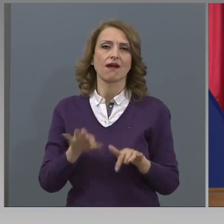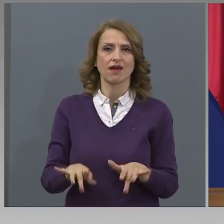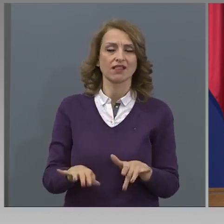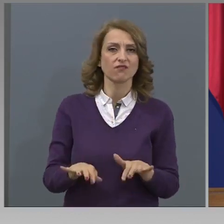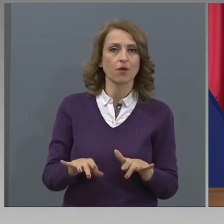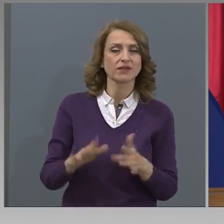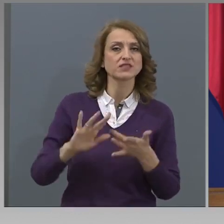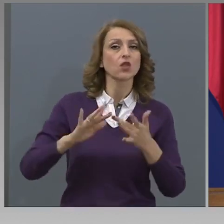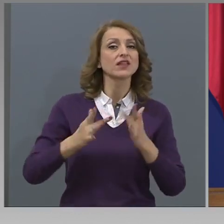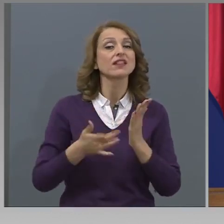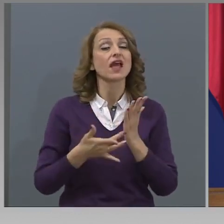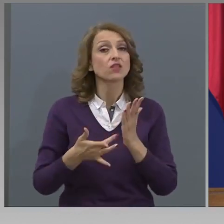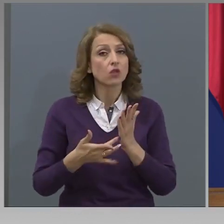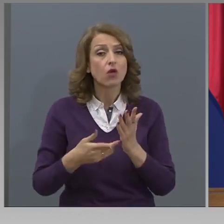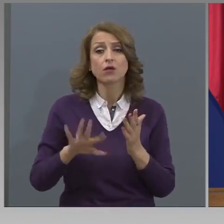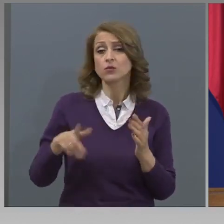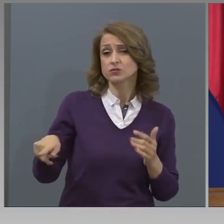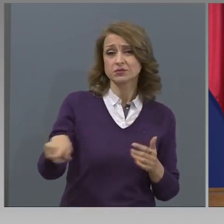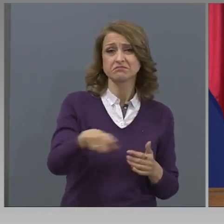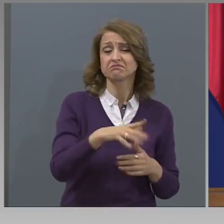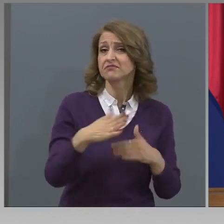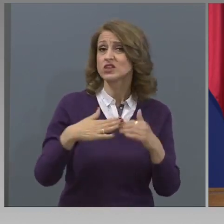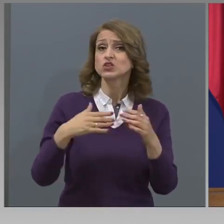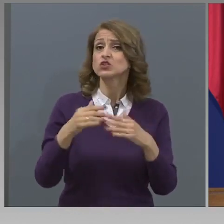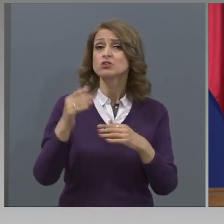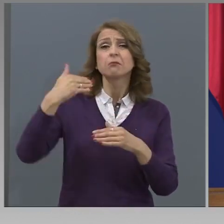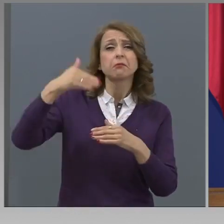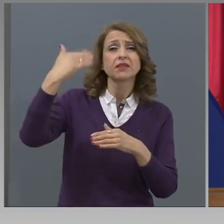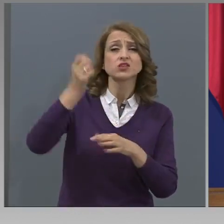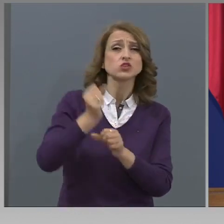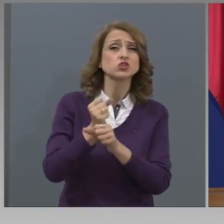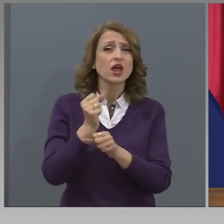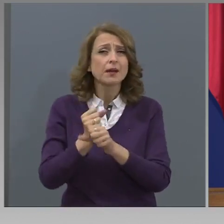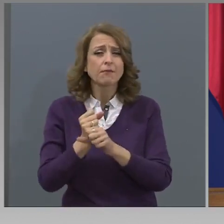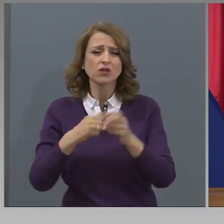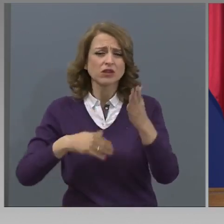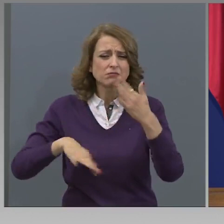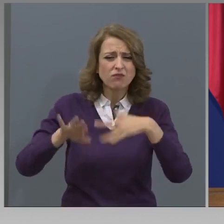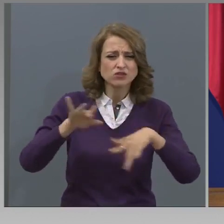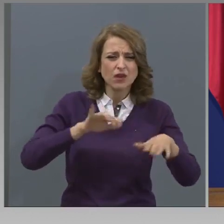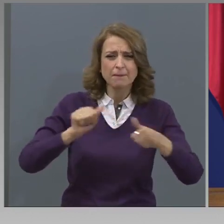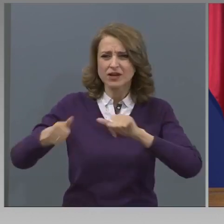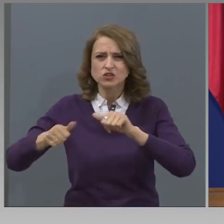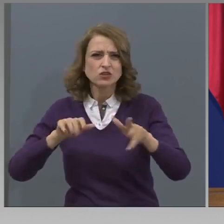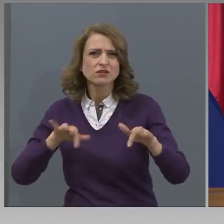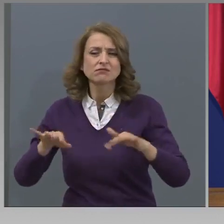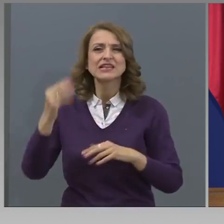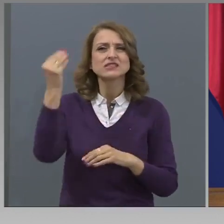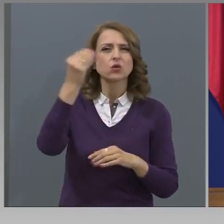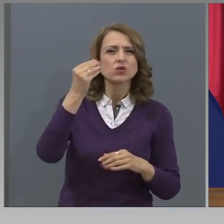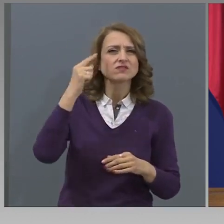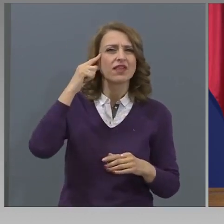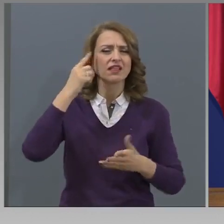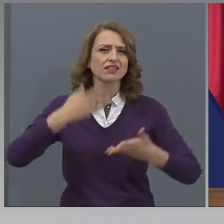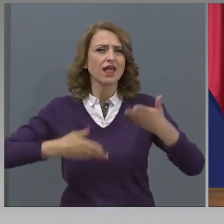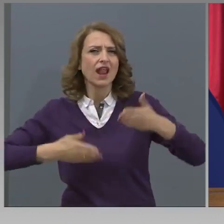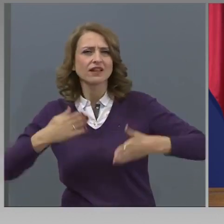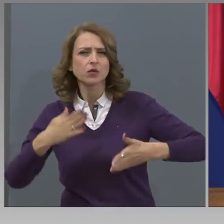Голяма част от тях ще работят професии, които ще изискват задълбочено взаимодействие с алгоритми, машини, базирани на изкуствен интелект.